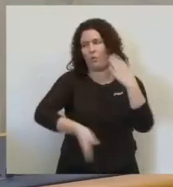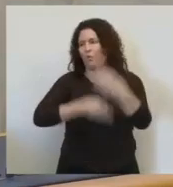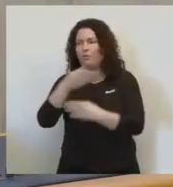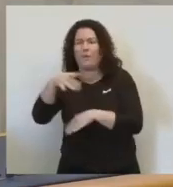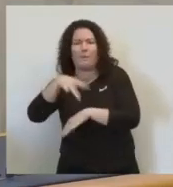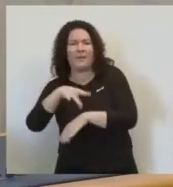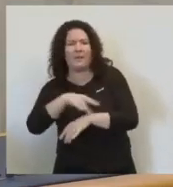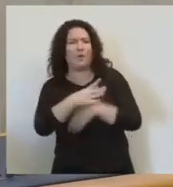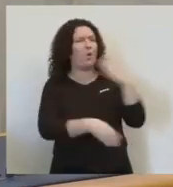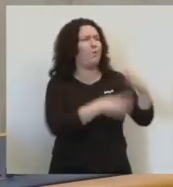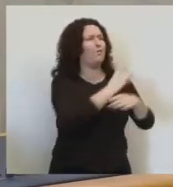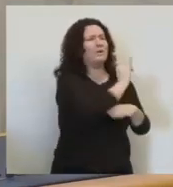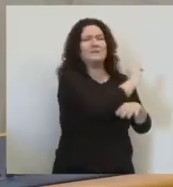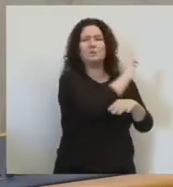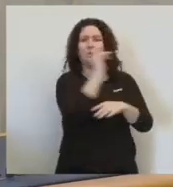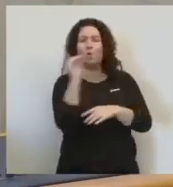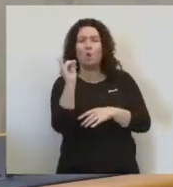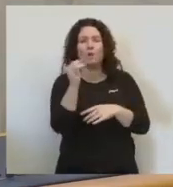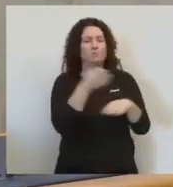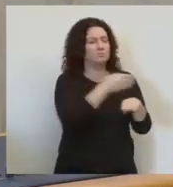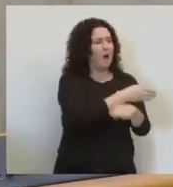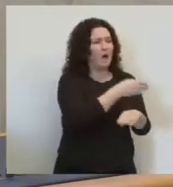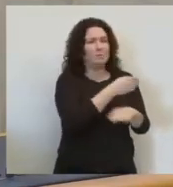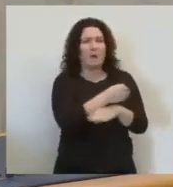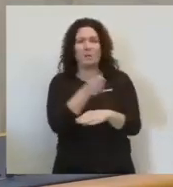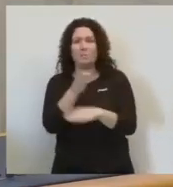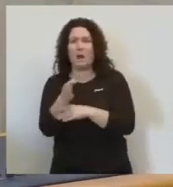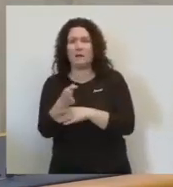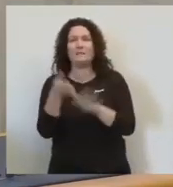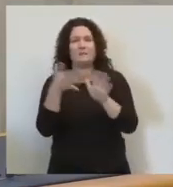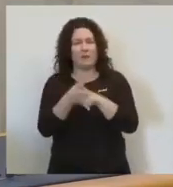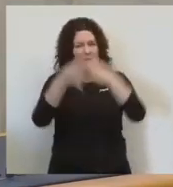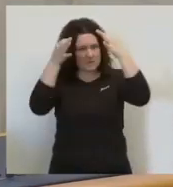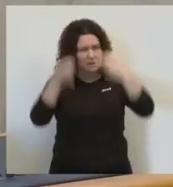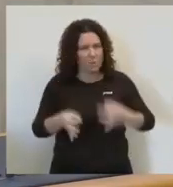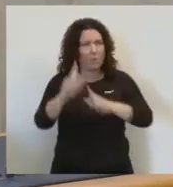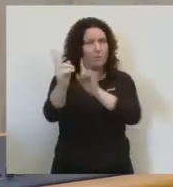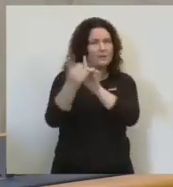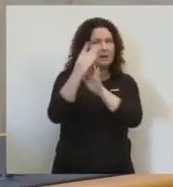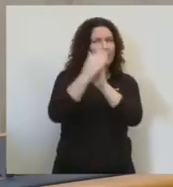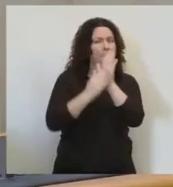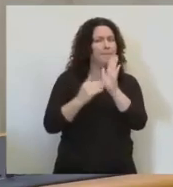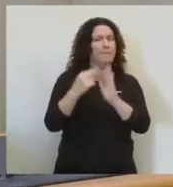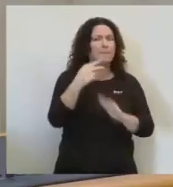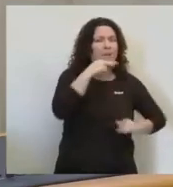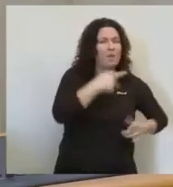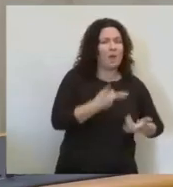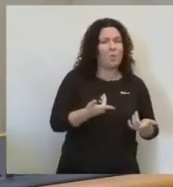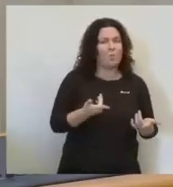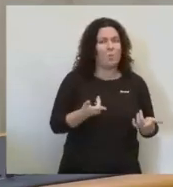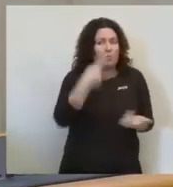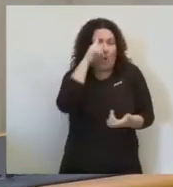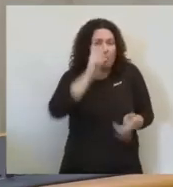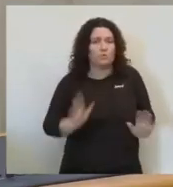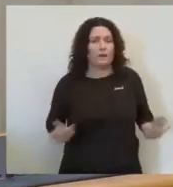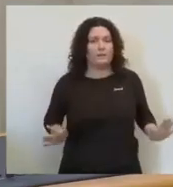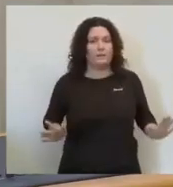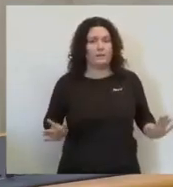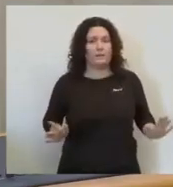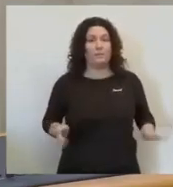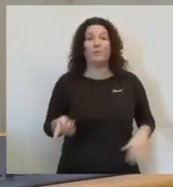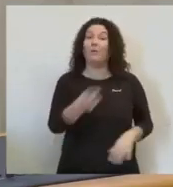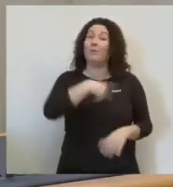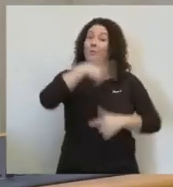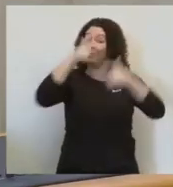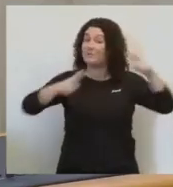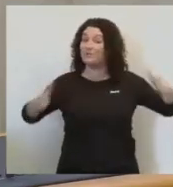quan anem a qualsevol institució, tampoc tenim garantia que ens atenguen en valencià. però és que resulta que els valencià